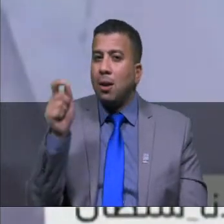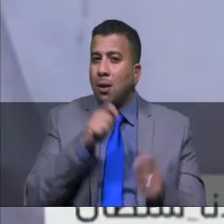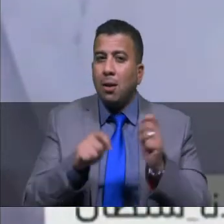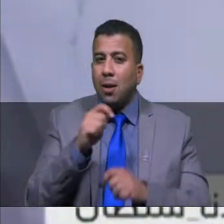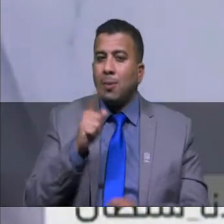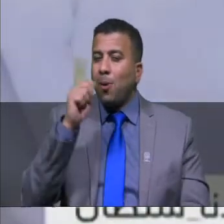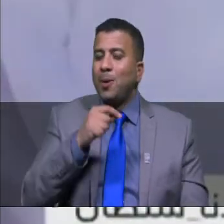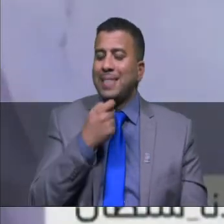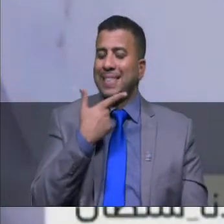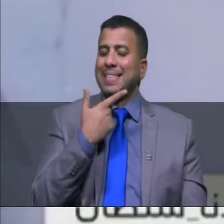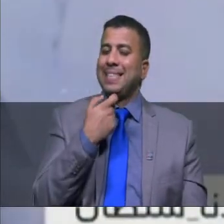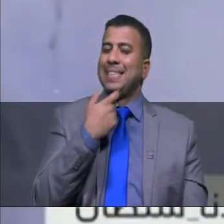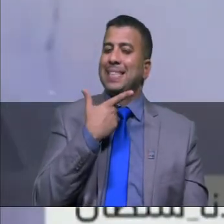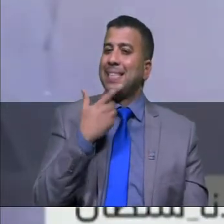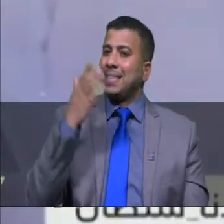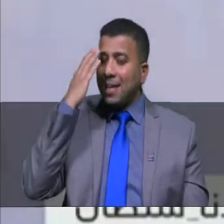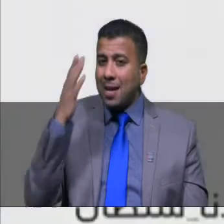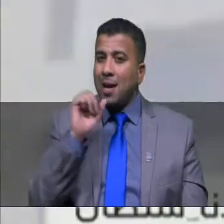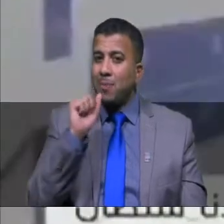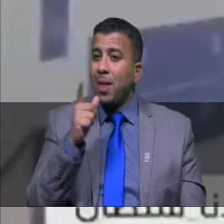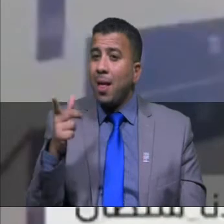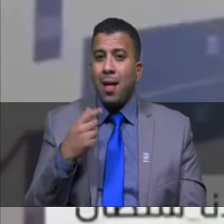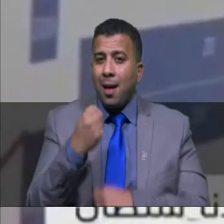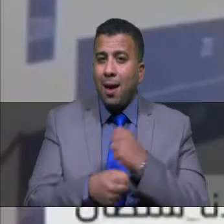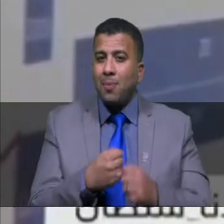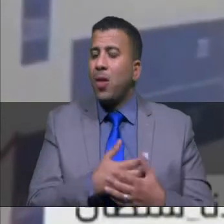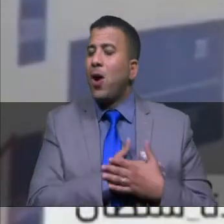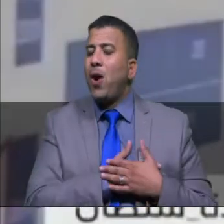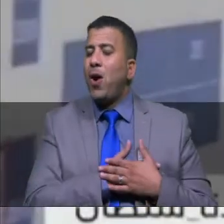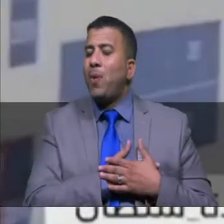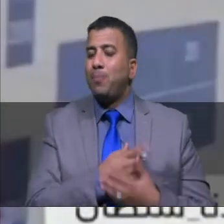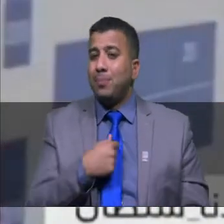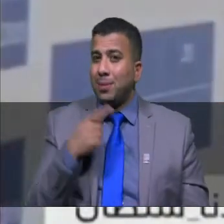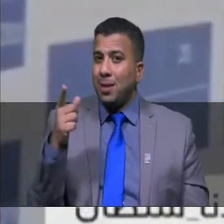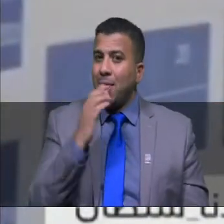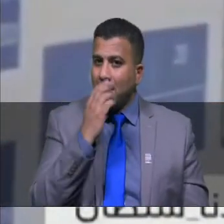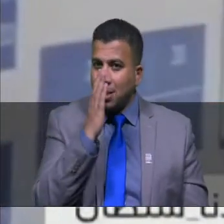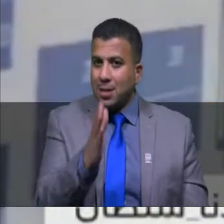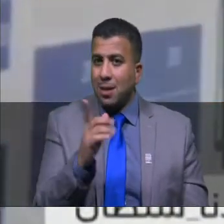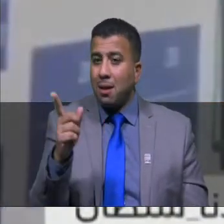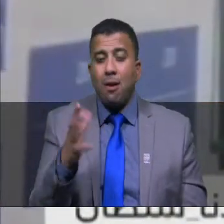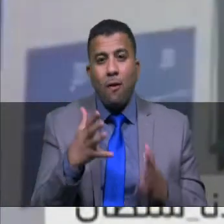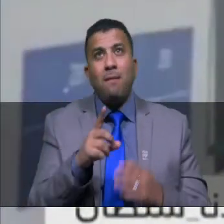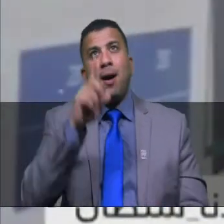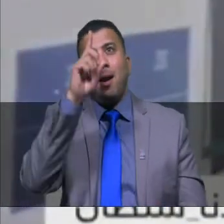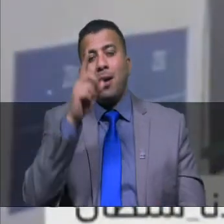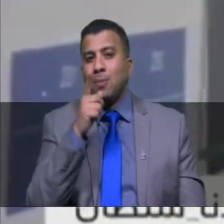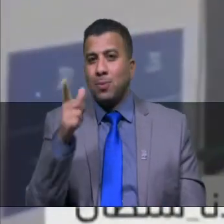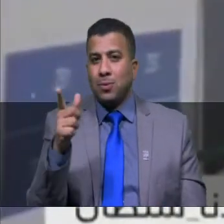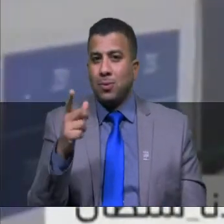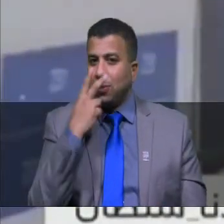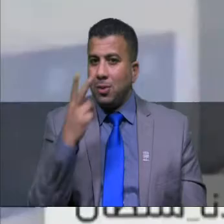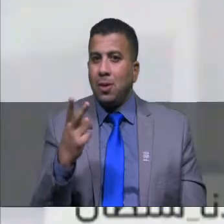تبتسم كل يوم بقبالك وإحساسها العذب في حبك صدك ظنها رعاية ربك بشعبك